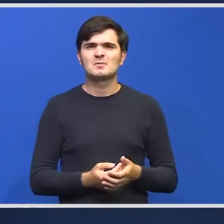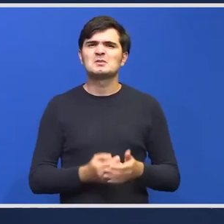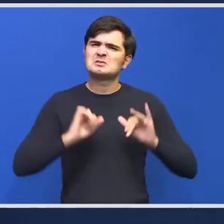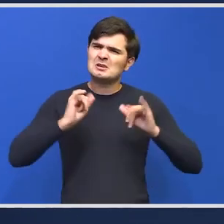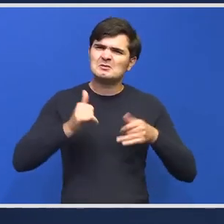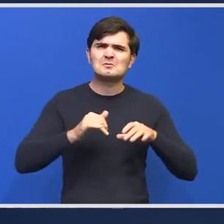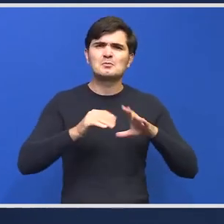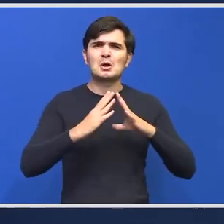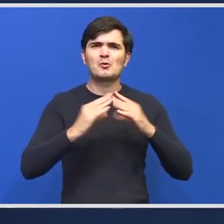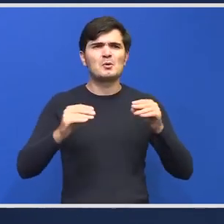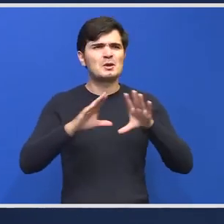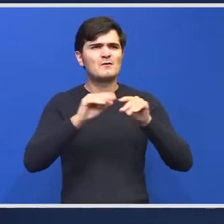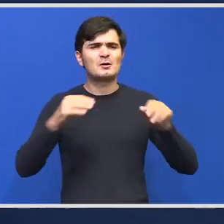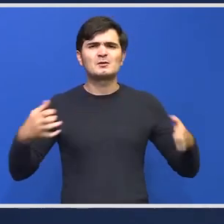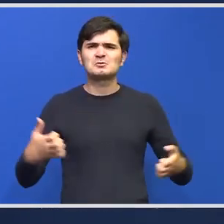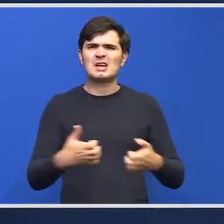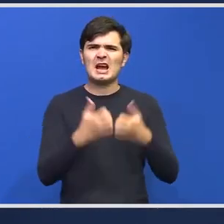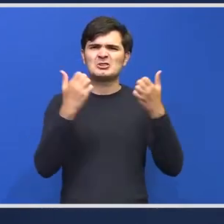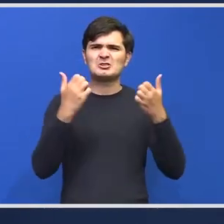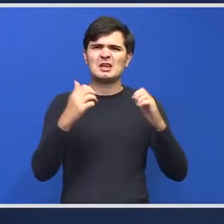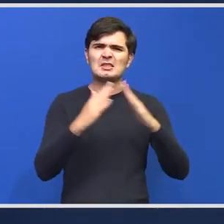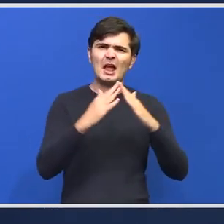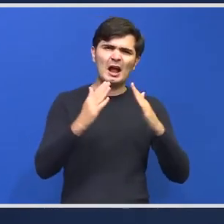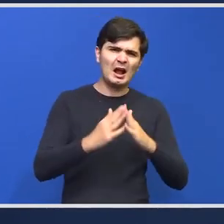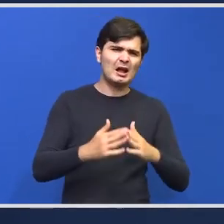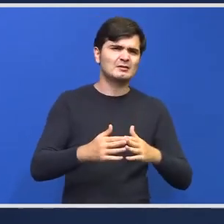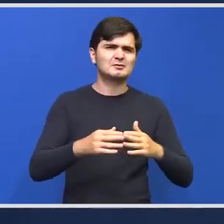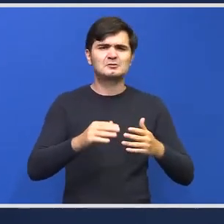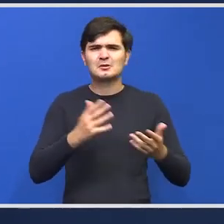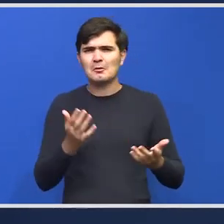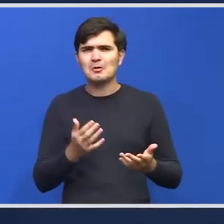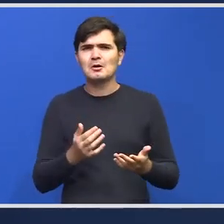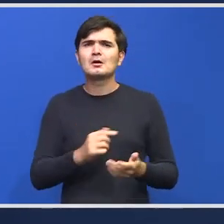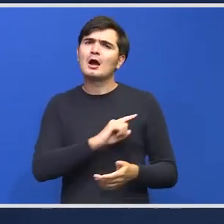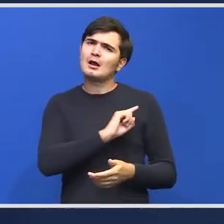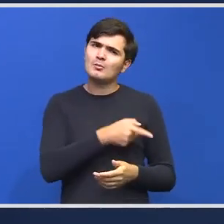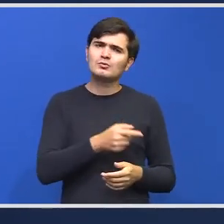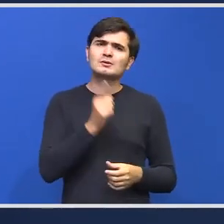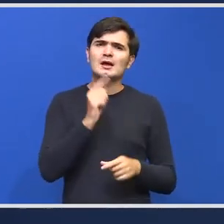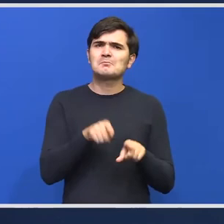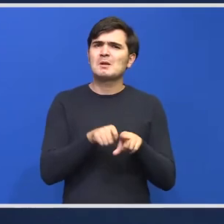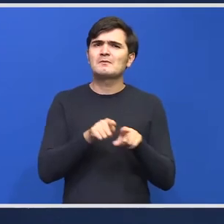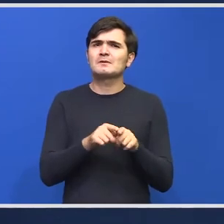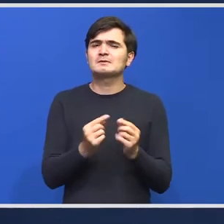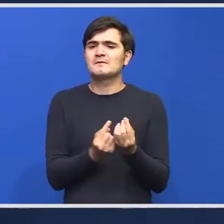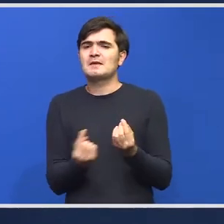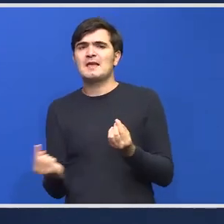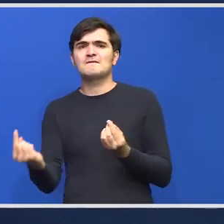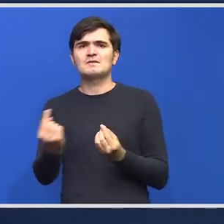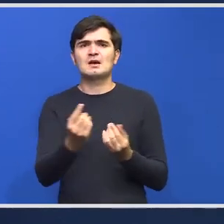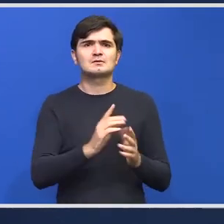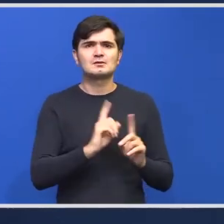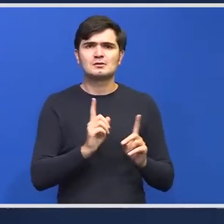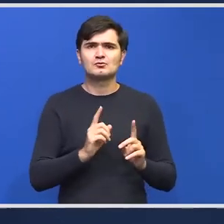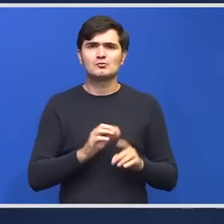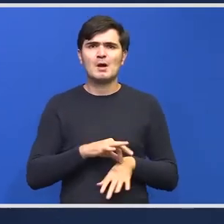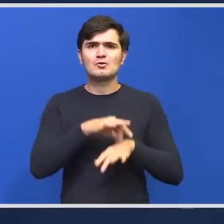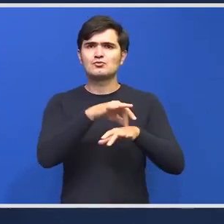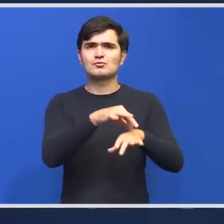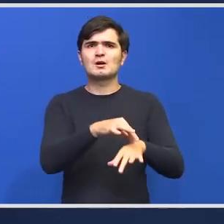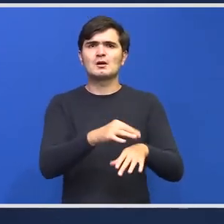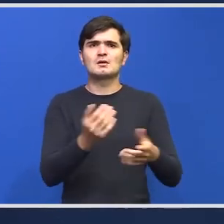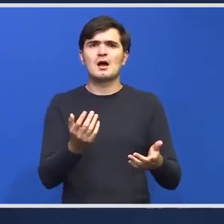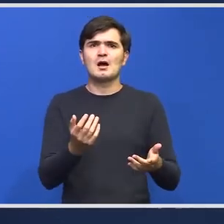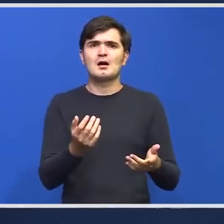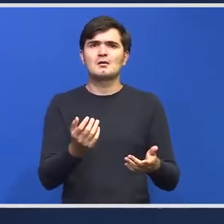accidente domestice sau nu care ar putea să fie evitate și să conducă la un număr mai